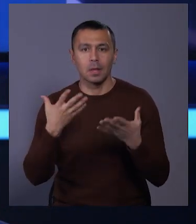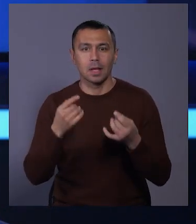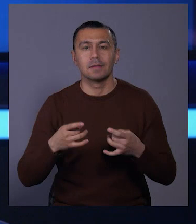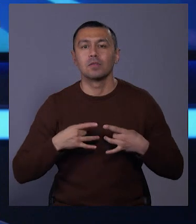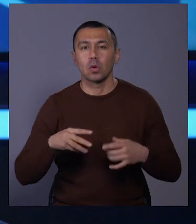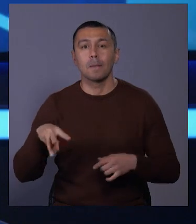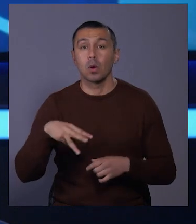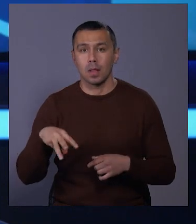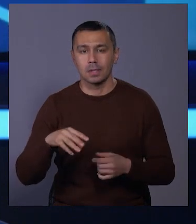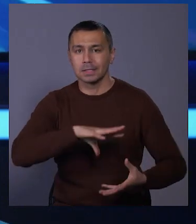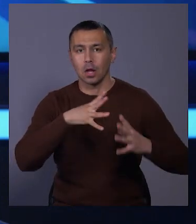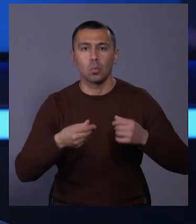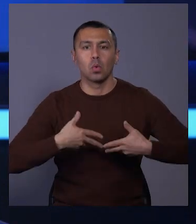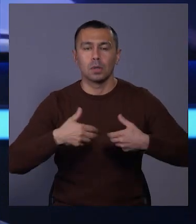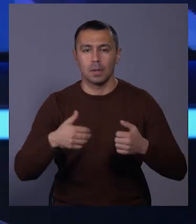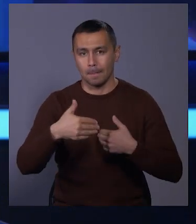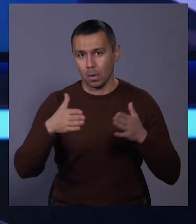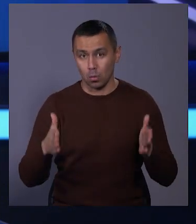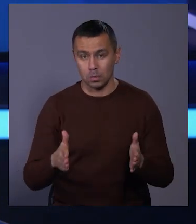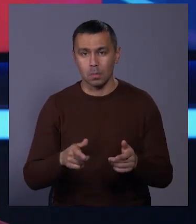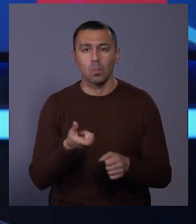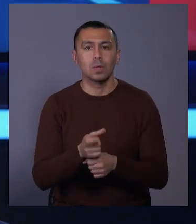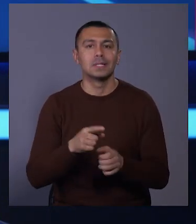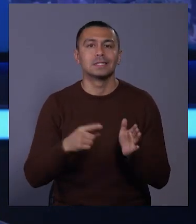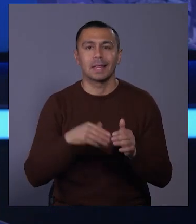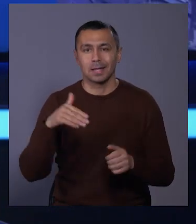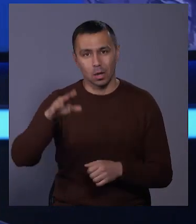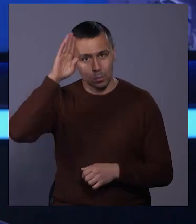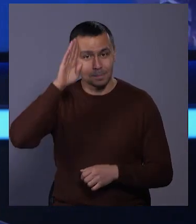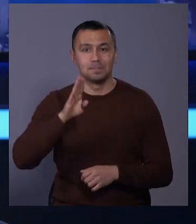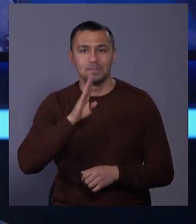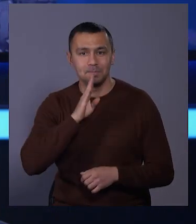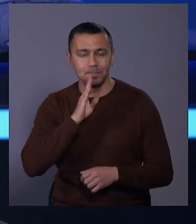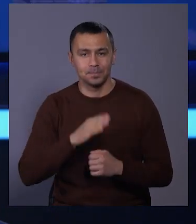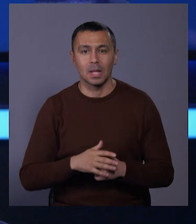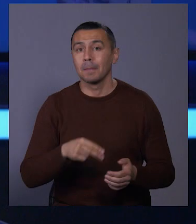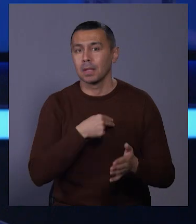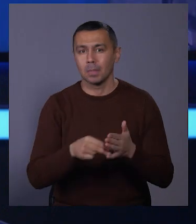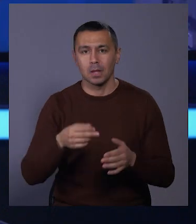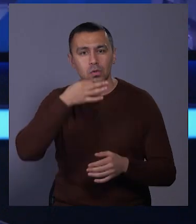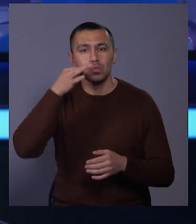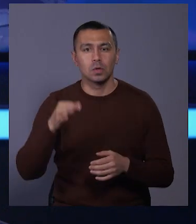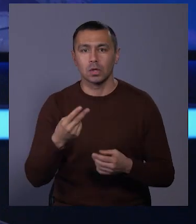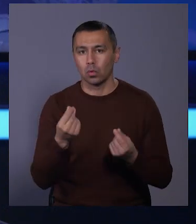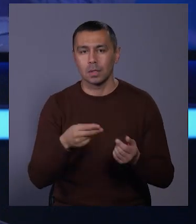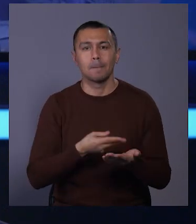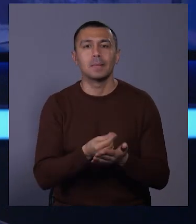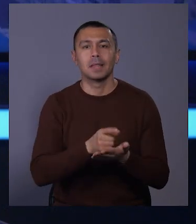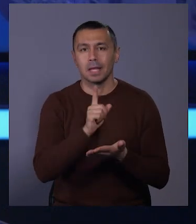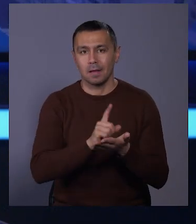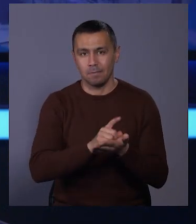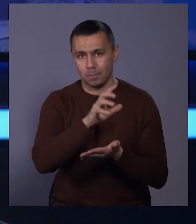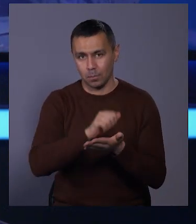Миколая. Загалом отримують пакунки понад 6 тисяч хлопчиків і дівчаток. Придбали солодощі за кошти платників